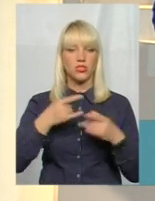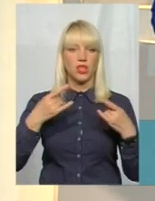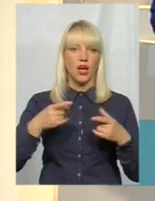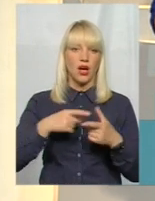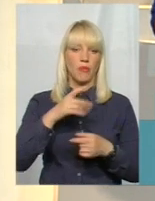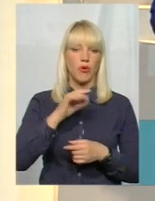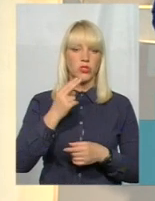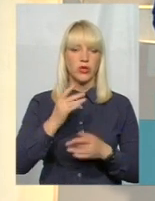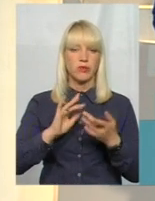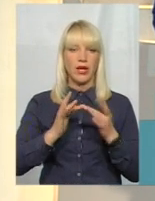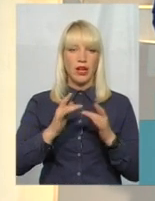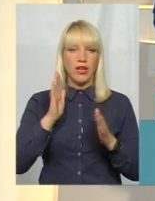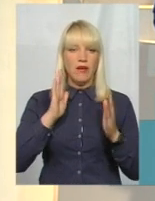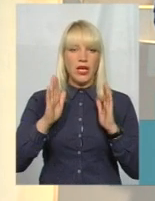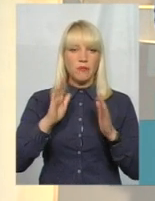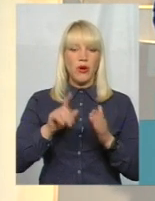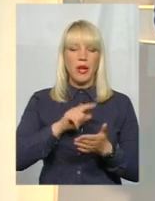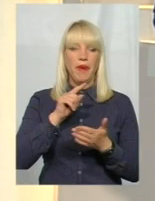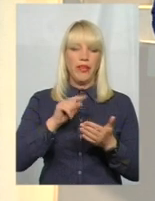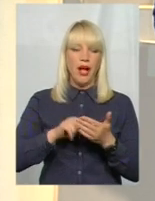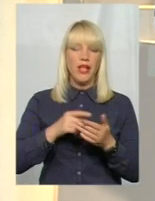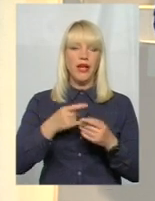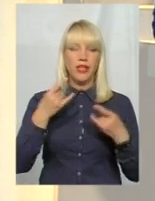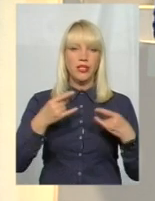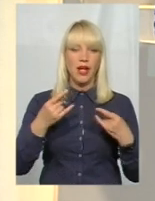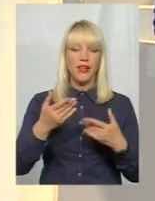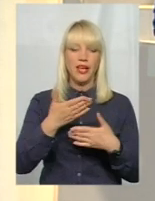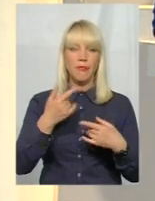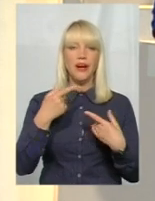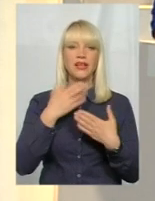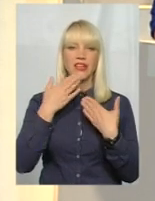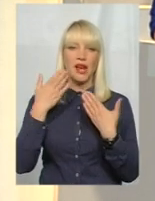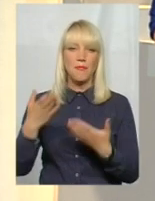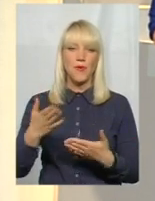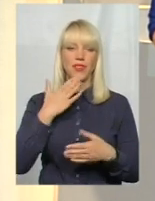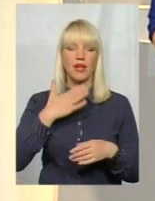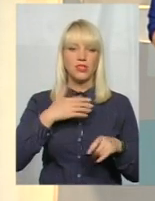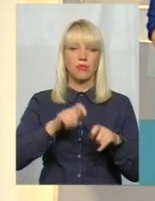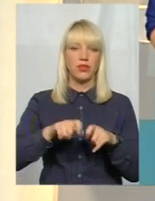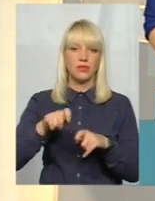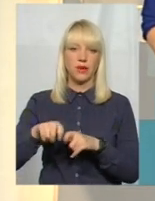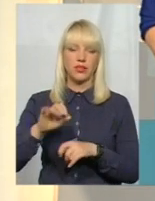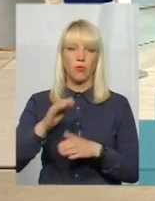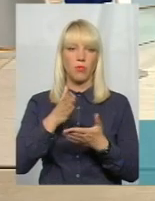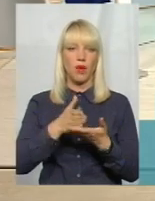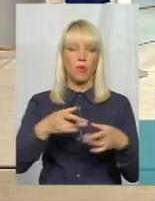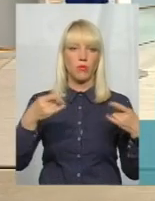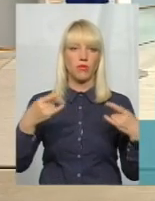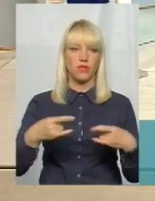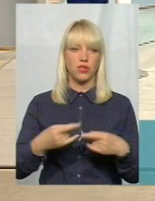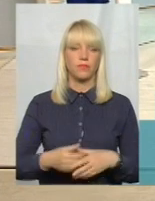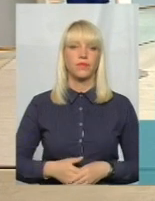Facebook. Ставте свої питання під трансляцію, ми озвучимо їх тут нашим експертам у прямому ефірі. Отож,